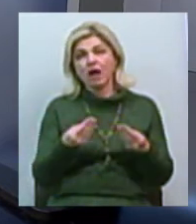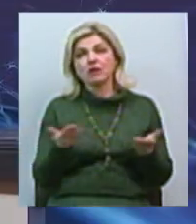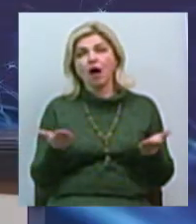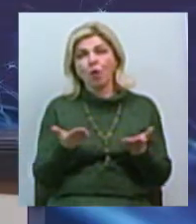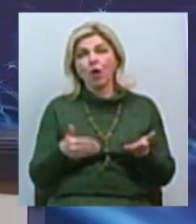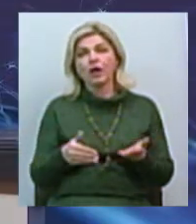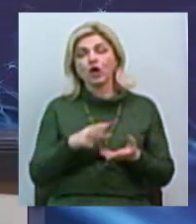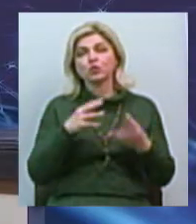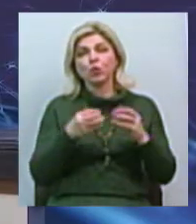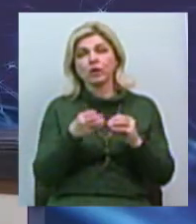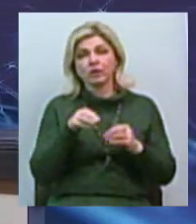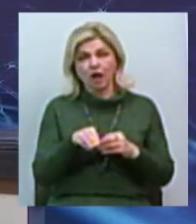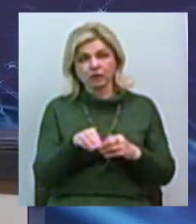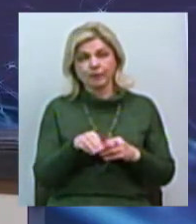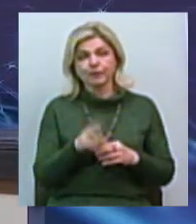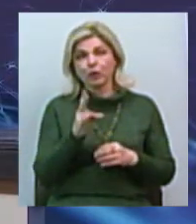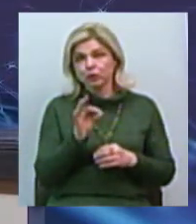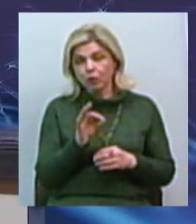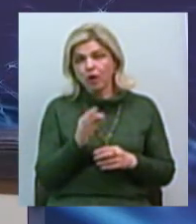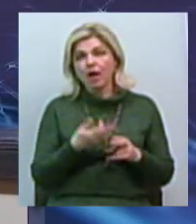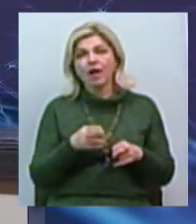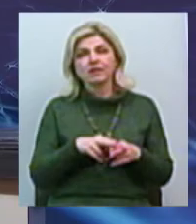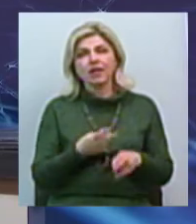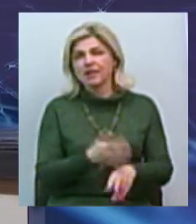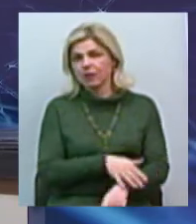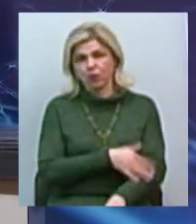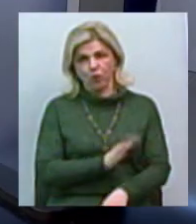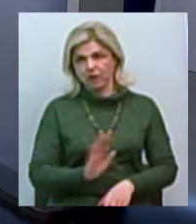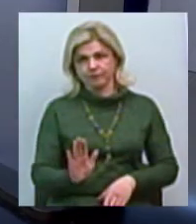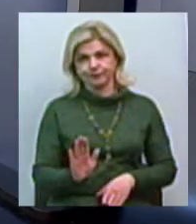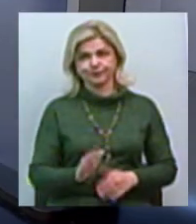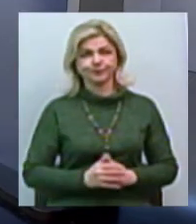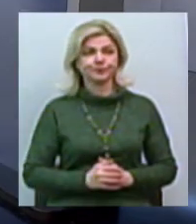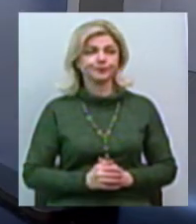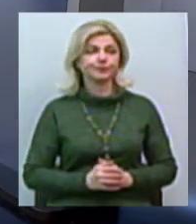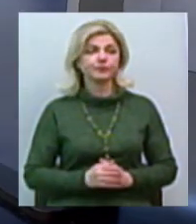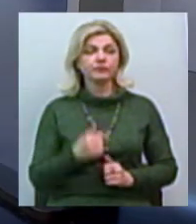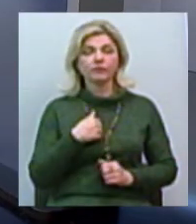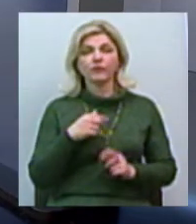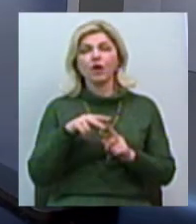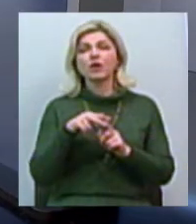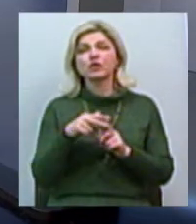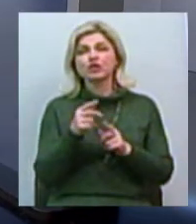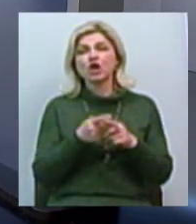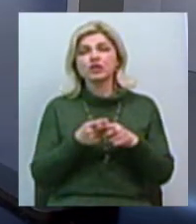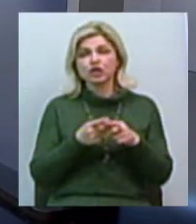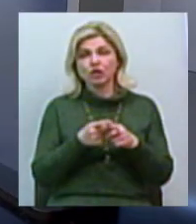надію, що він буде результатом, але, опять-таки, це ненадолго. Я, можливо, часто повторюю Ваші слова.